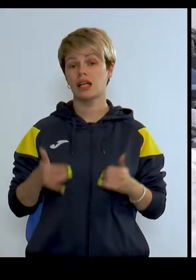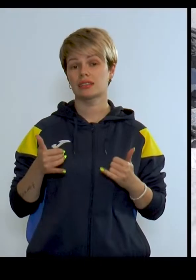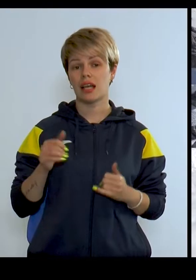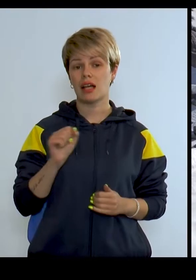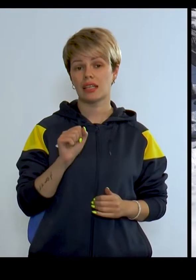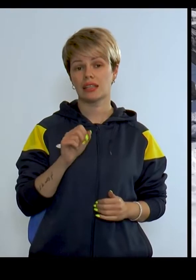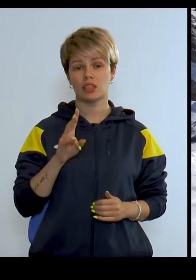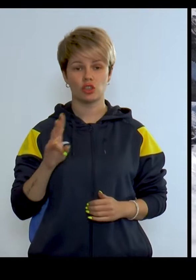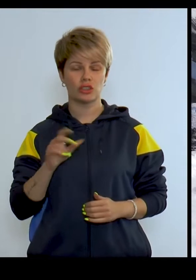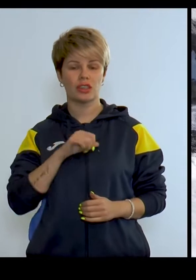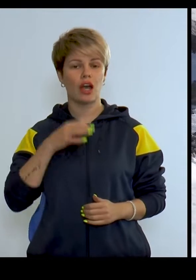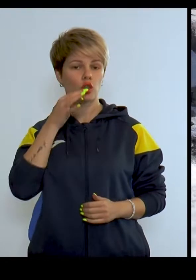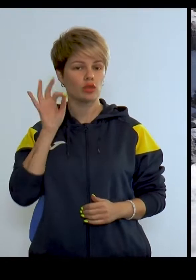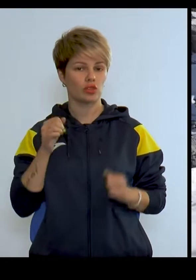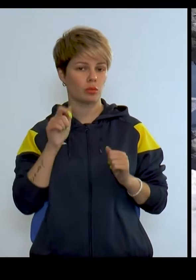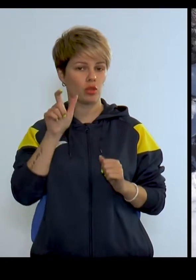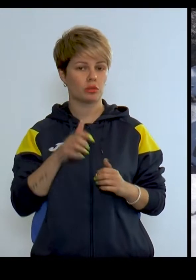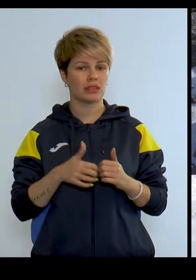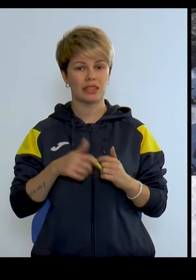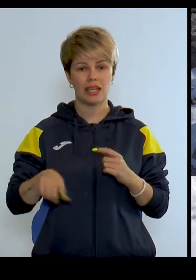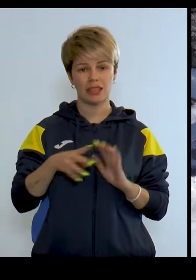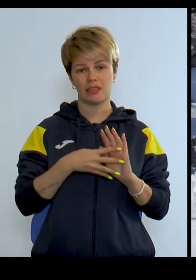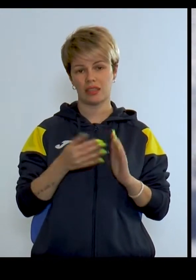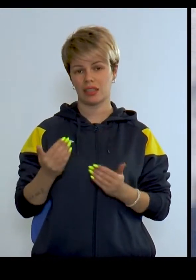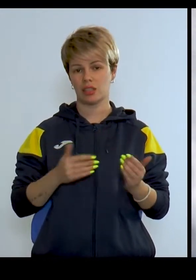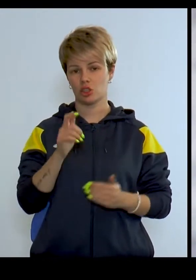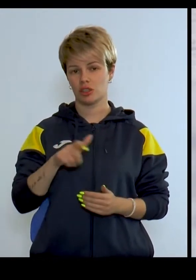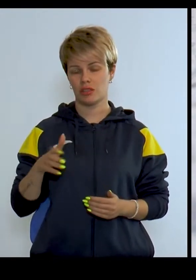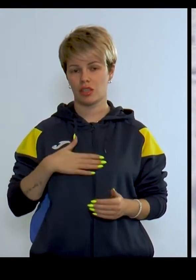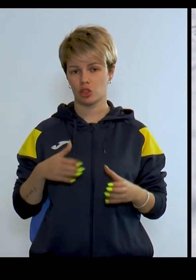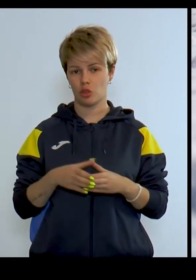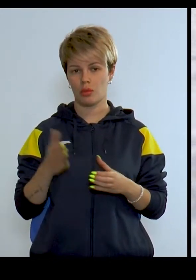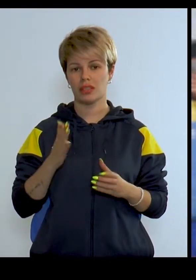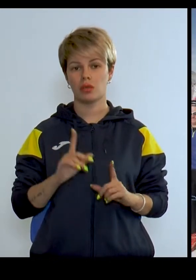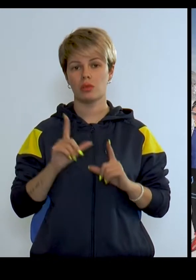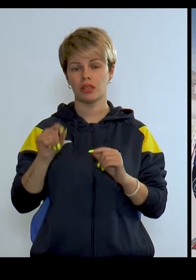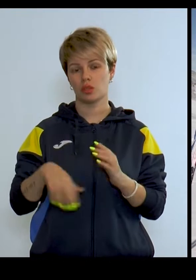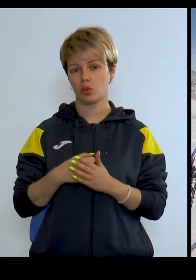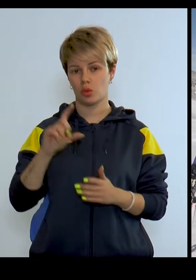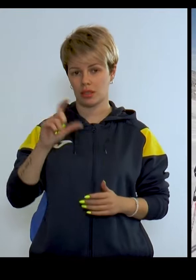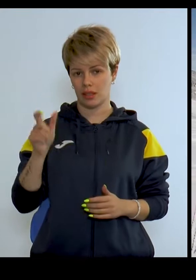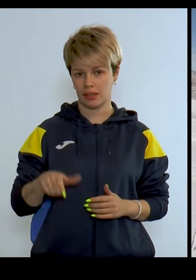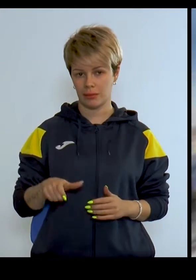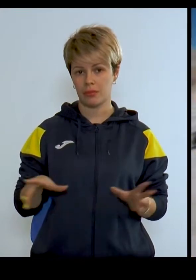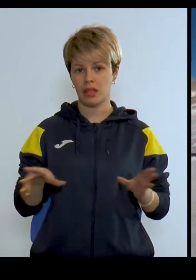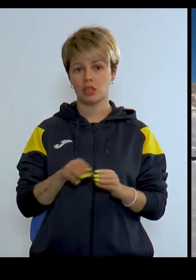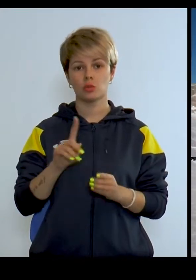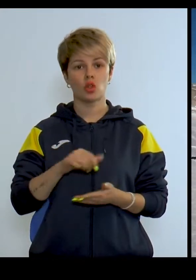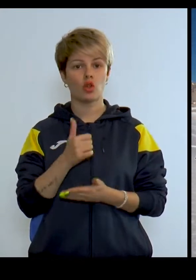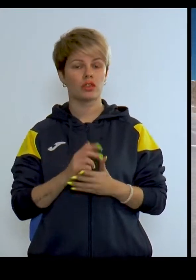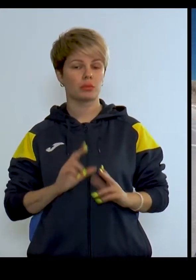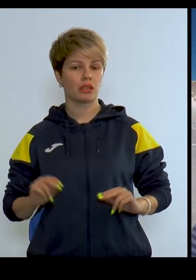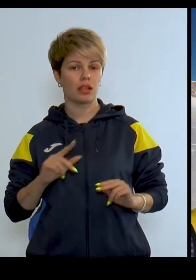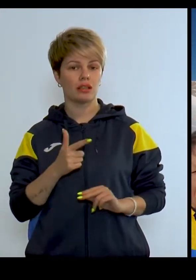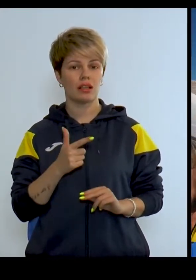Зараз Андрій Андріїшин – найдосвідчений спортсмен серед 9 лижників у нашій команді які поїдуть до Італії Разом з